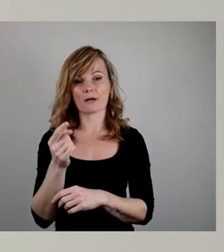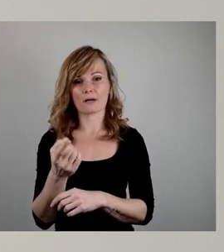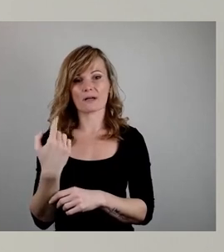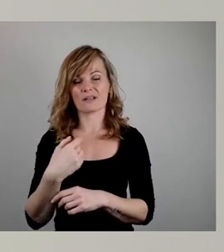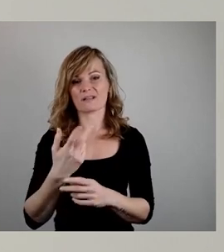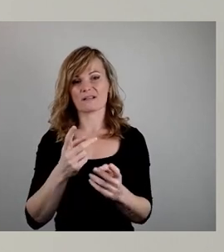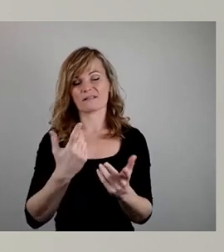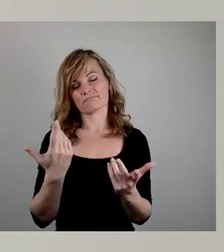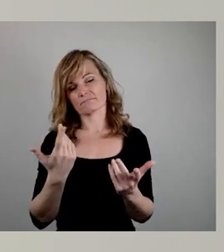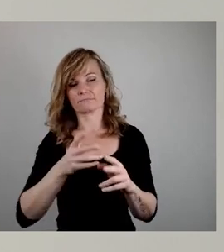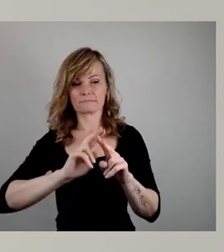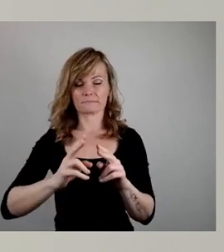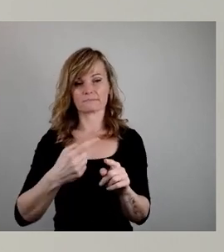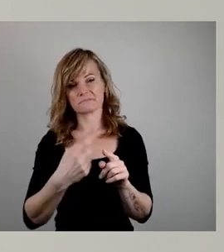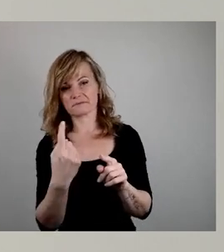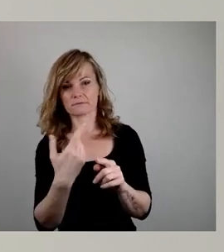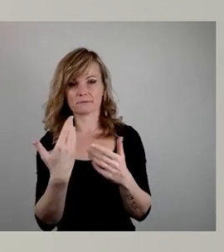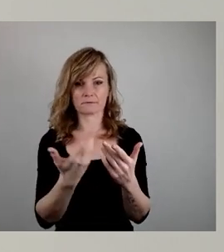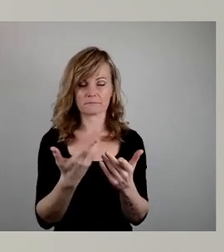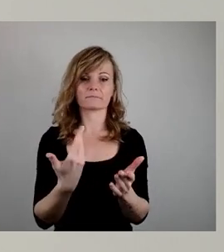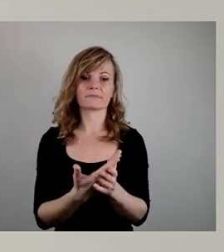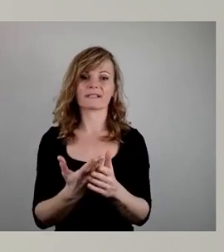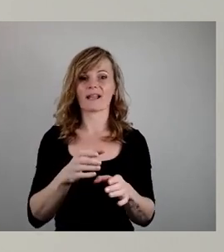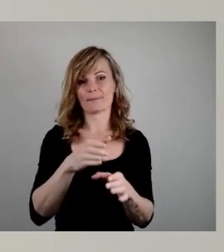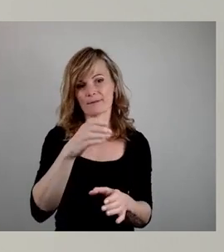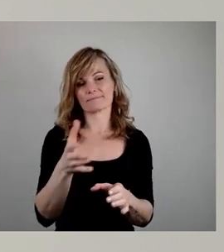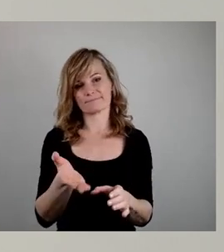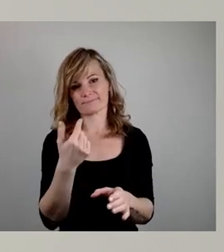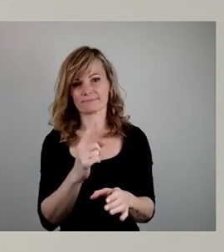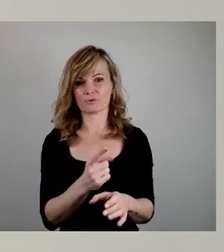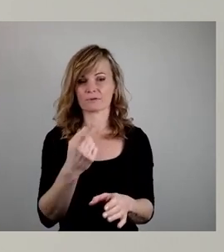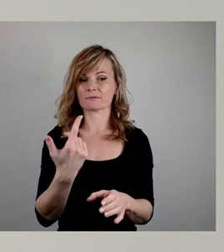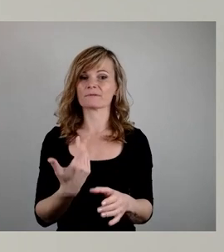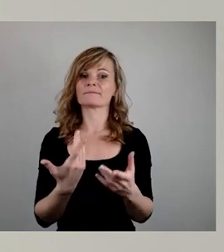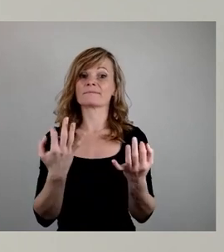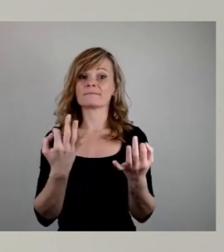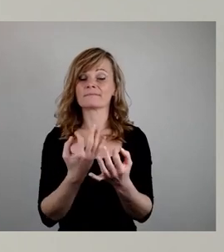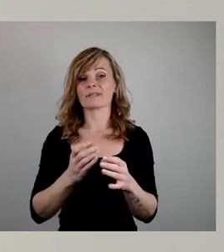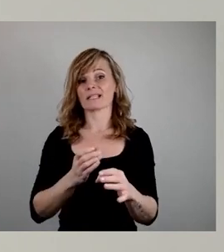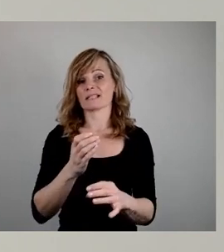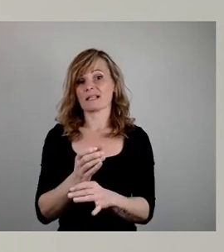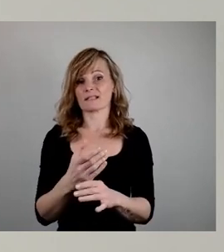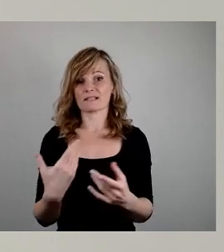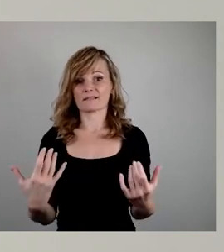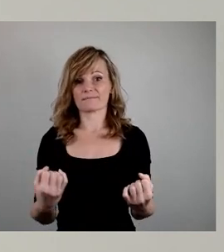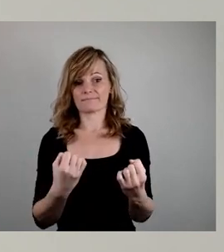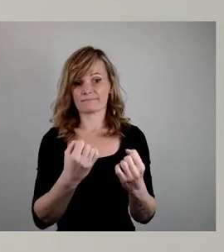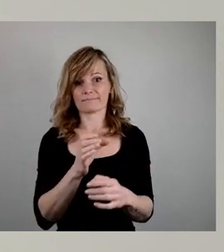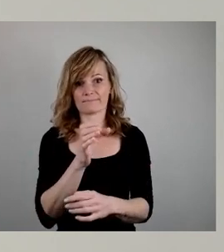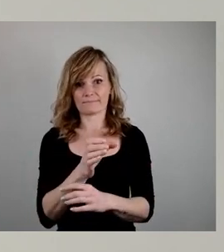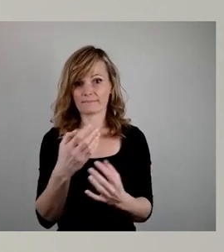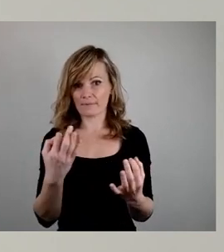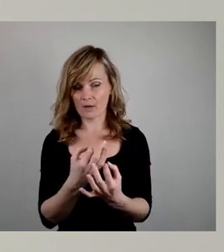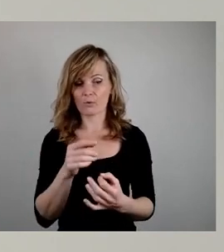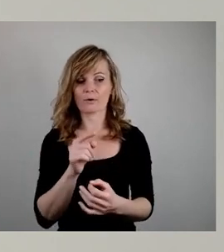worden, musste also entfernt werden und notwendig war eine Ersatzbeschaffung. Dabei wurde